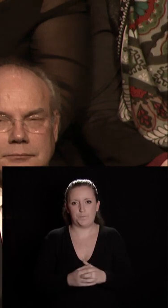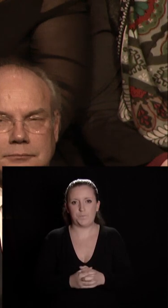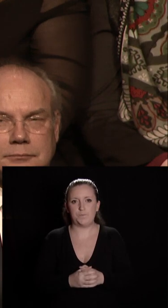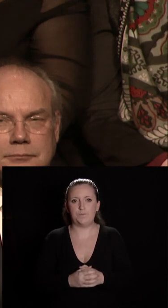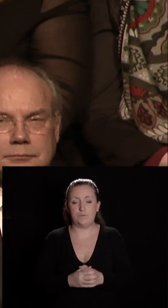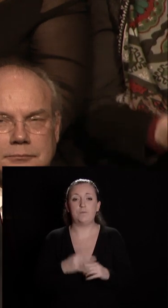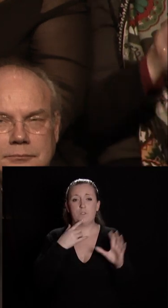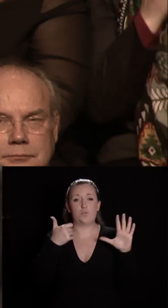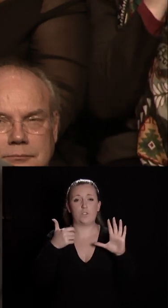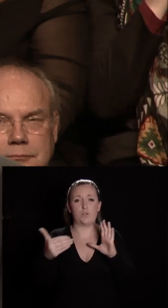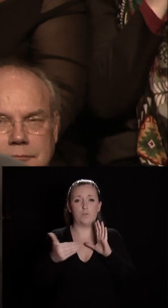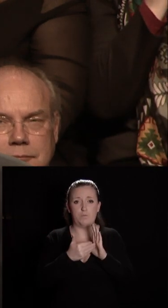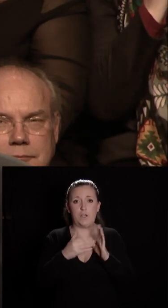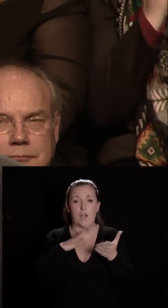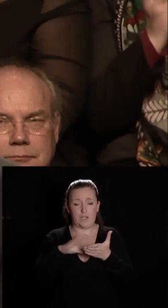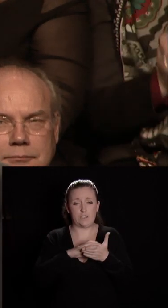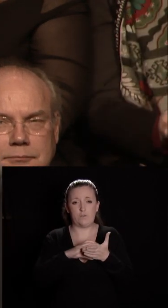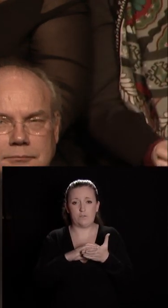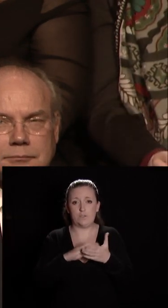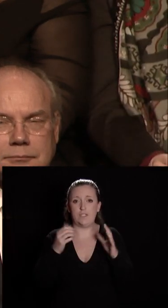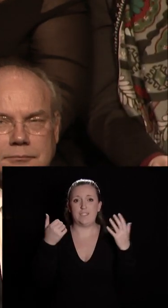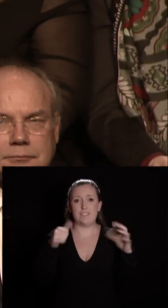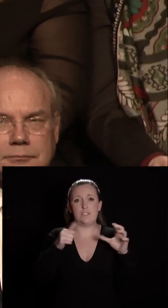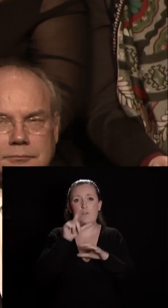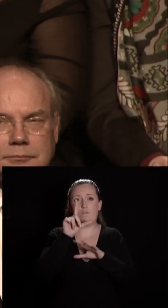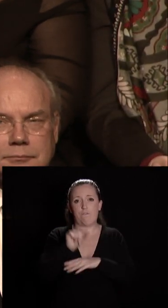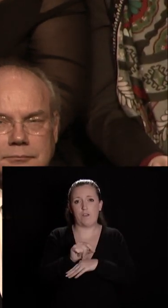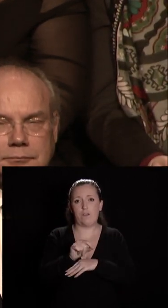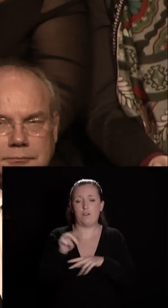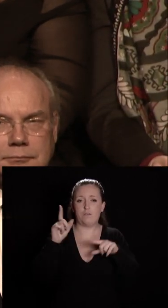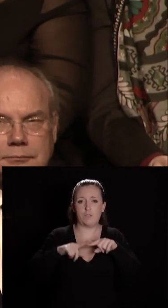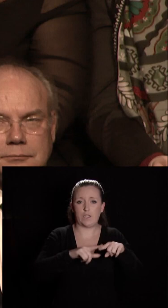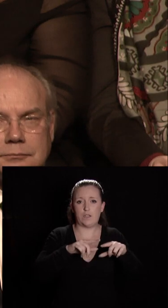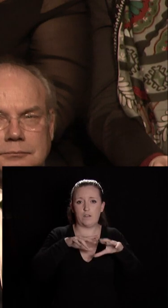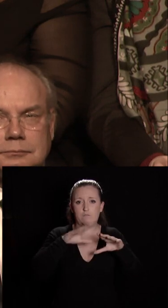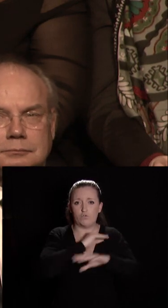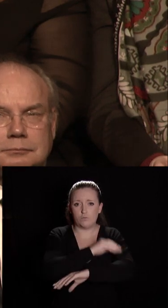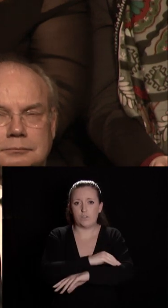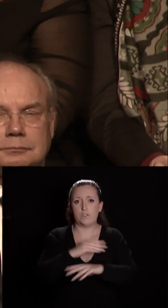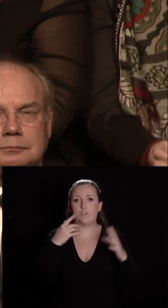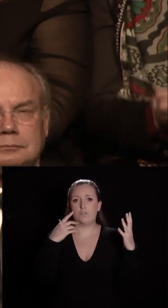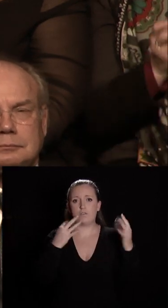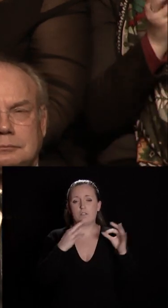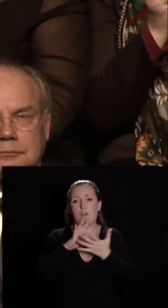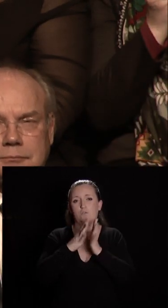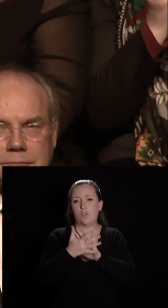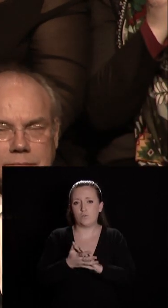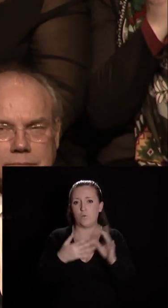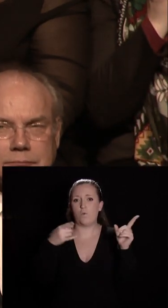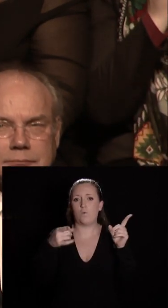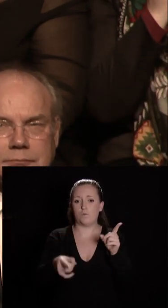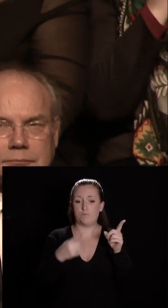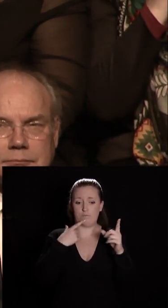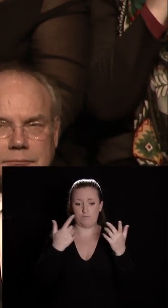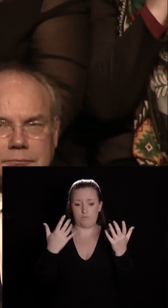000 personnes qui ont une licence 620 équipements sportifs 530 associations 195 sportifs